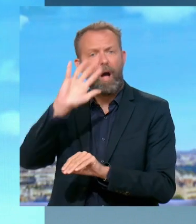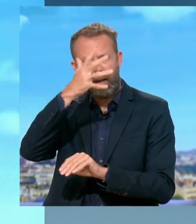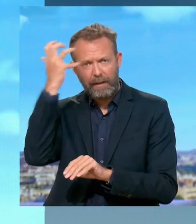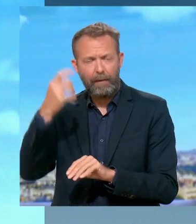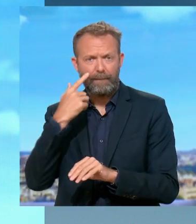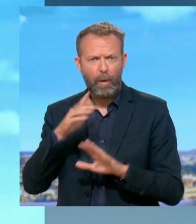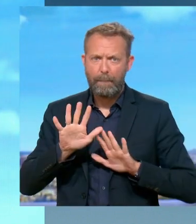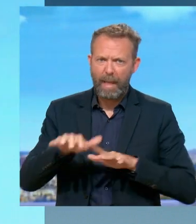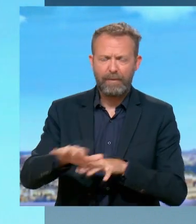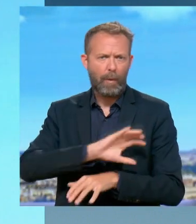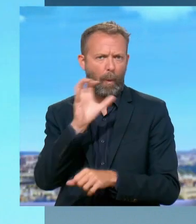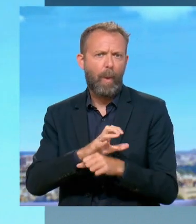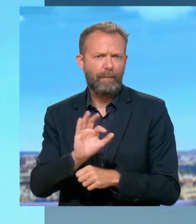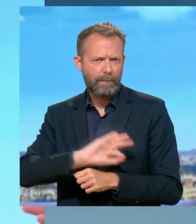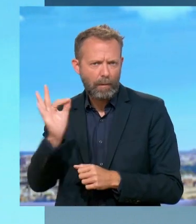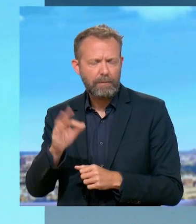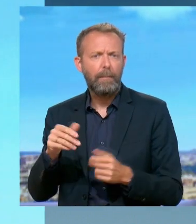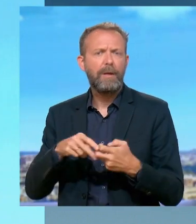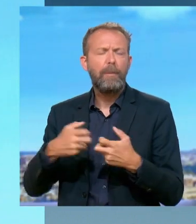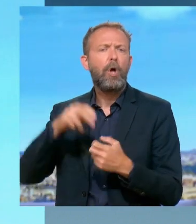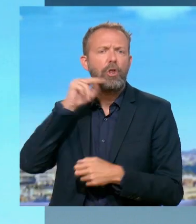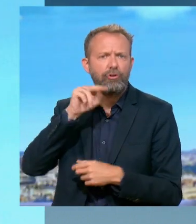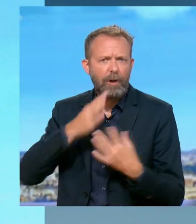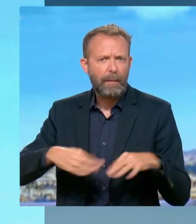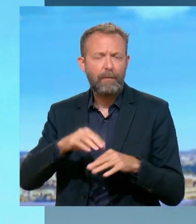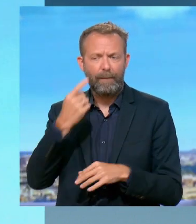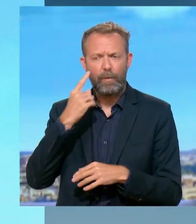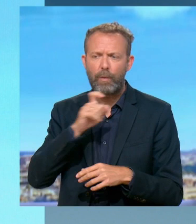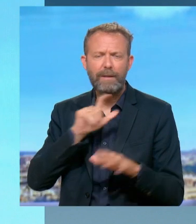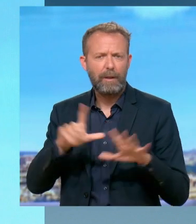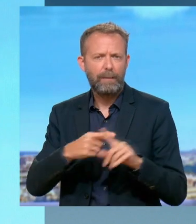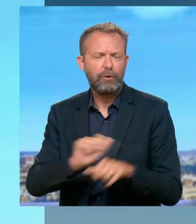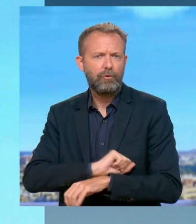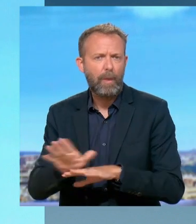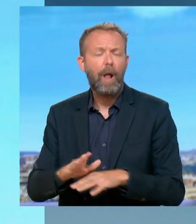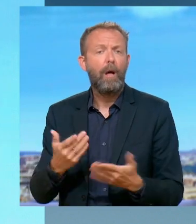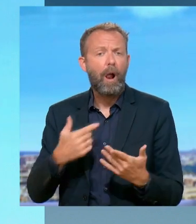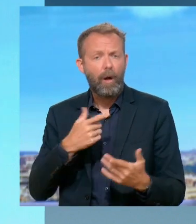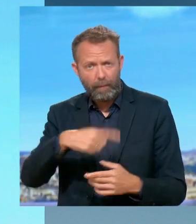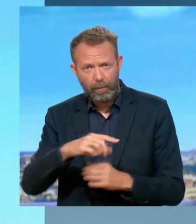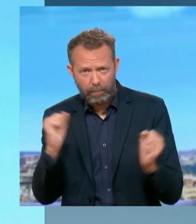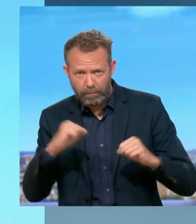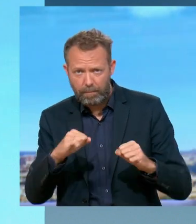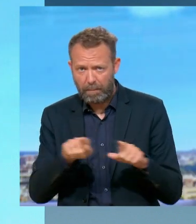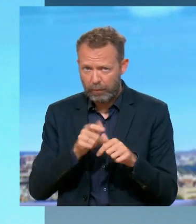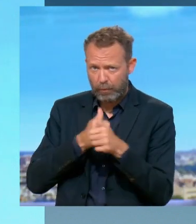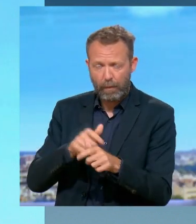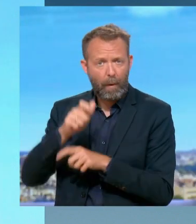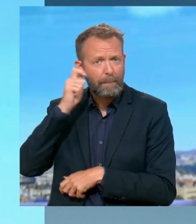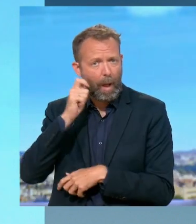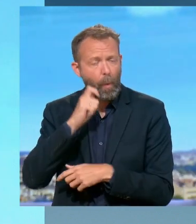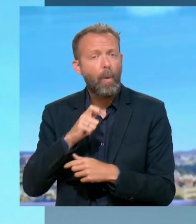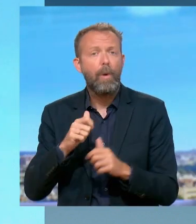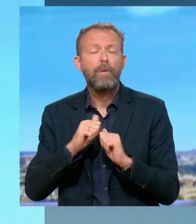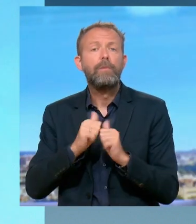des manifestations aujourd'hui contre les Français au Niger, on le voyait dans le journal de 7h30. Est-ce qu'il y un consensus ? Est-ce qu'en tout cas, vous êtes sur la même ligne qu'Emmanuel Macron, à